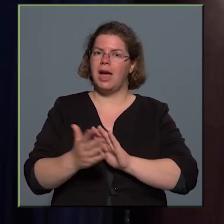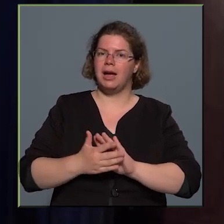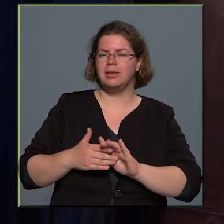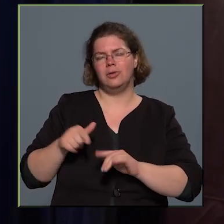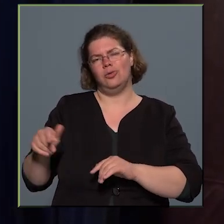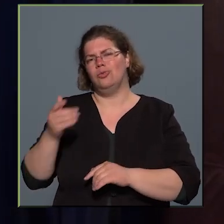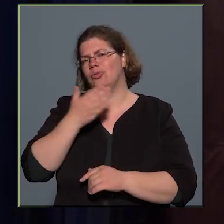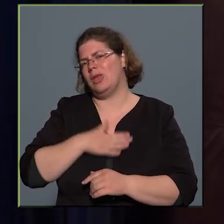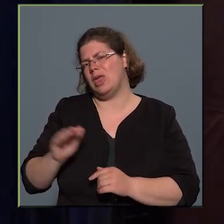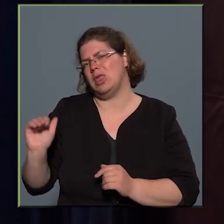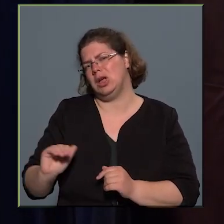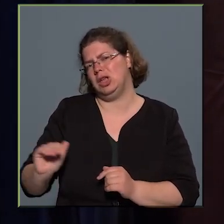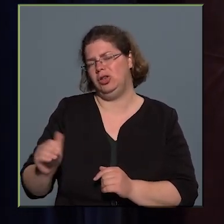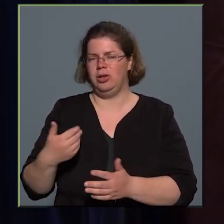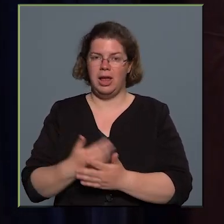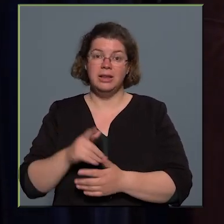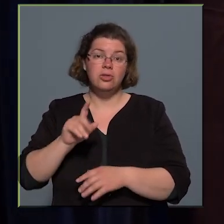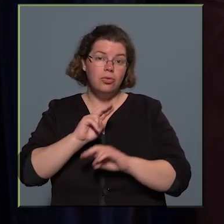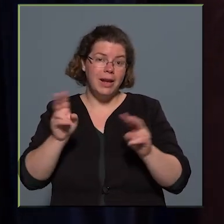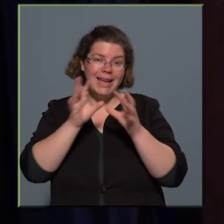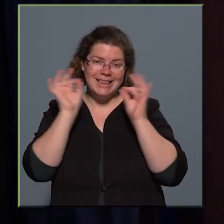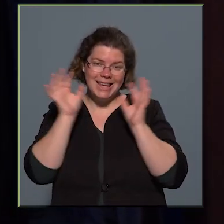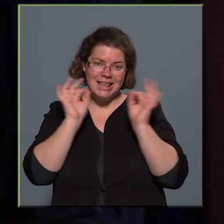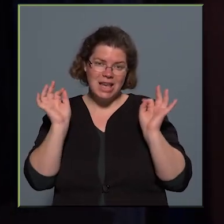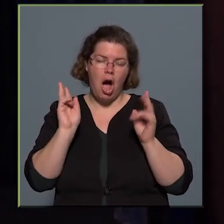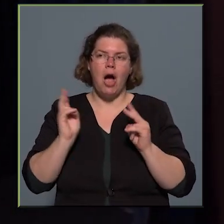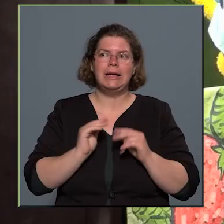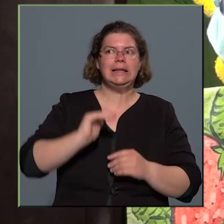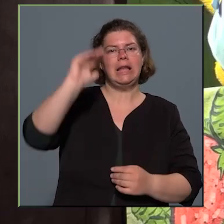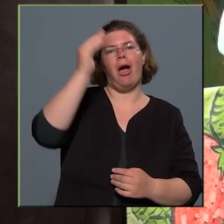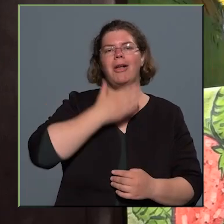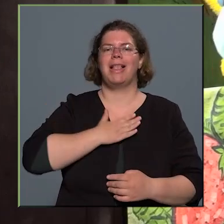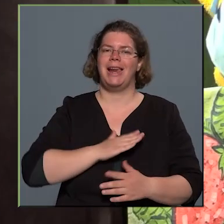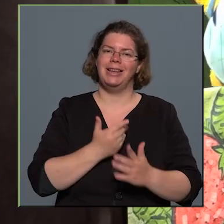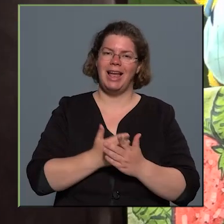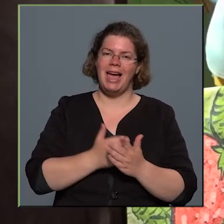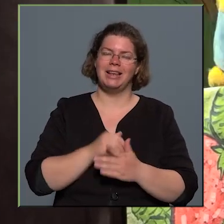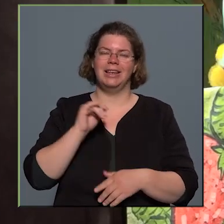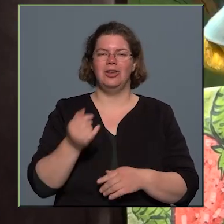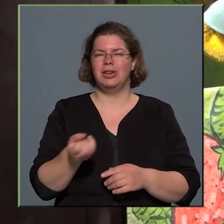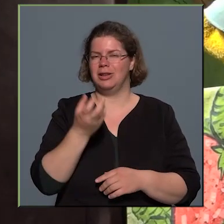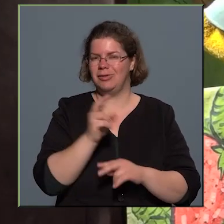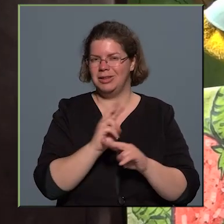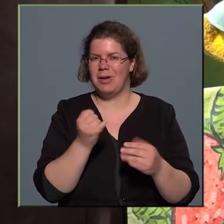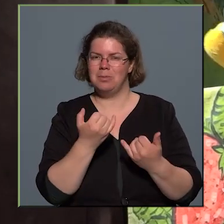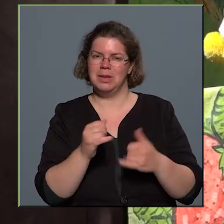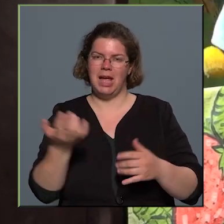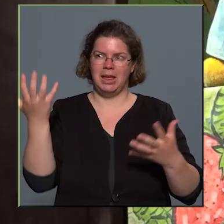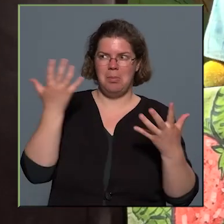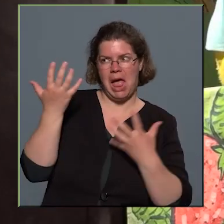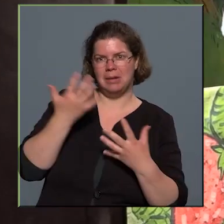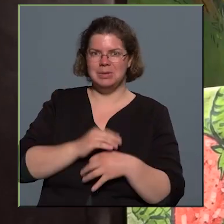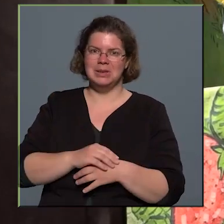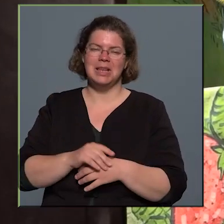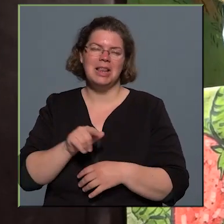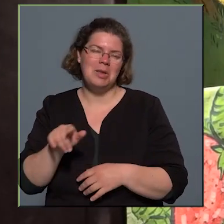szeretne lenni, és van egy cica a történetben, aki pedig nagy szeretne lenni, és hát ugye tavaszra mindenki egy kicsit megbolondul, hát egy